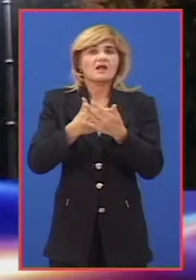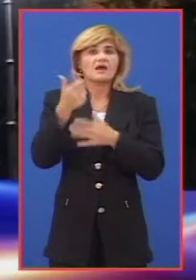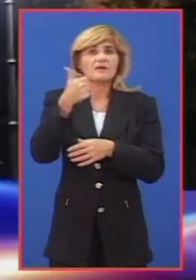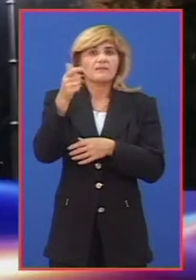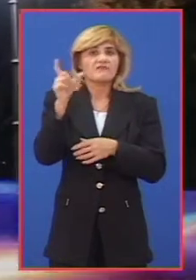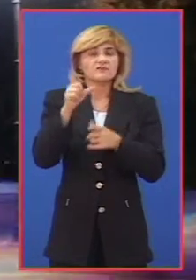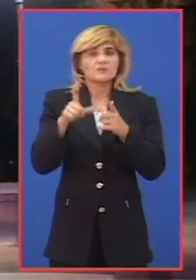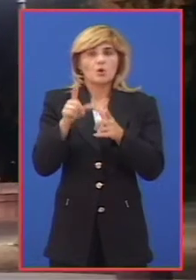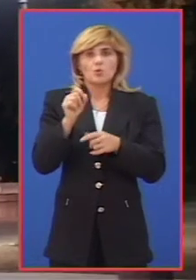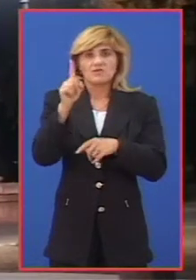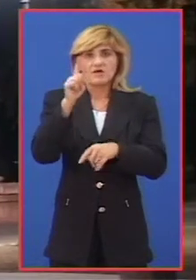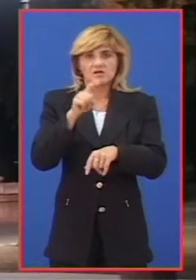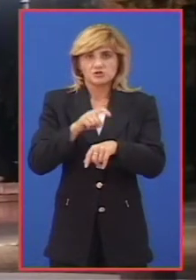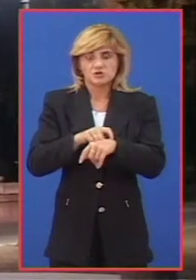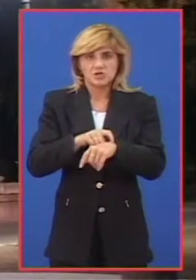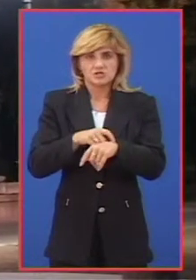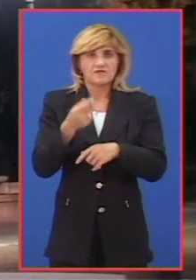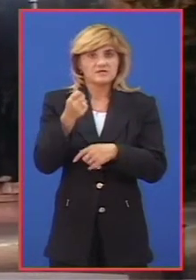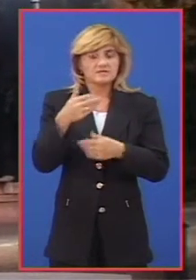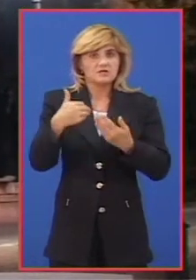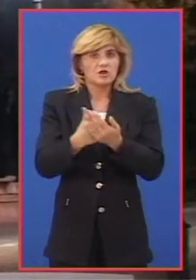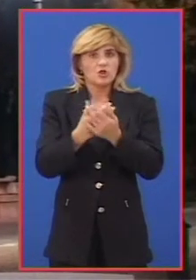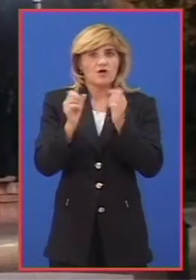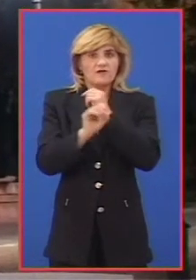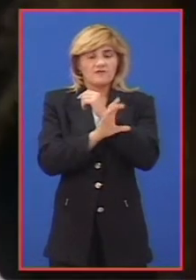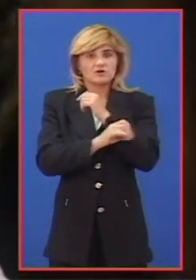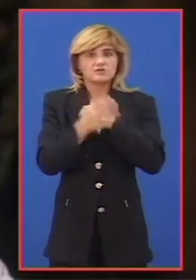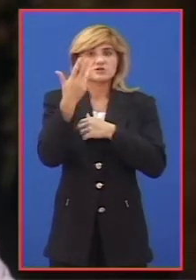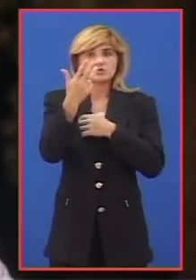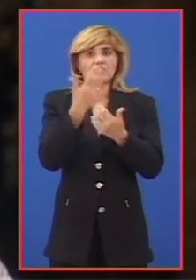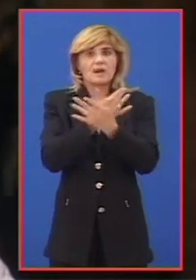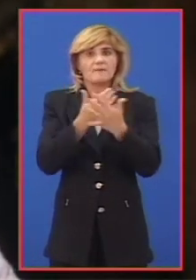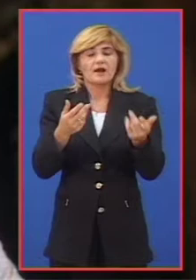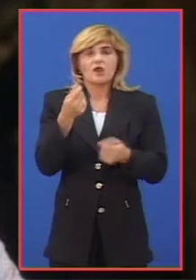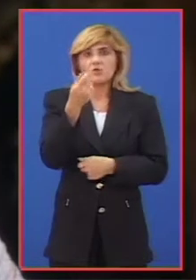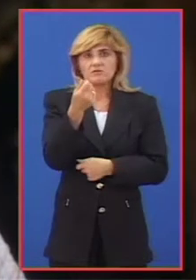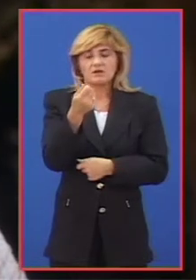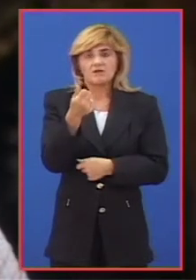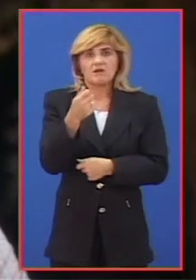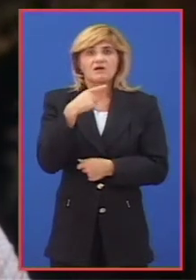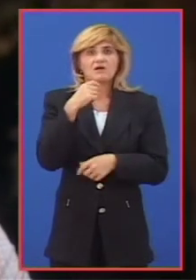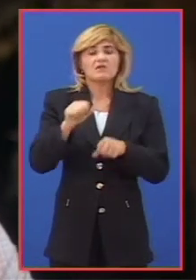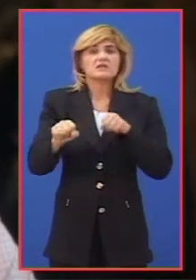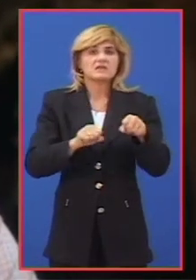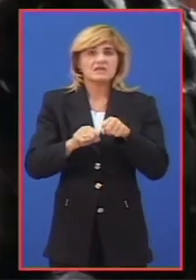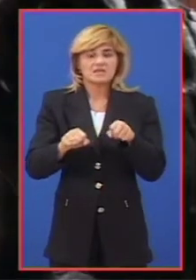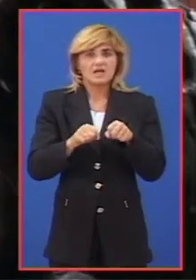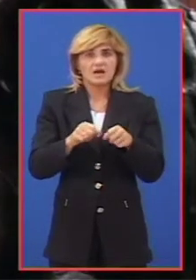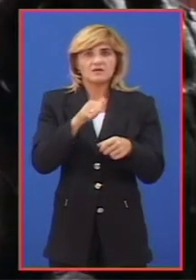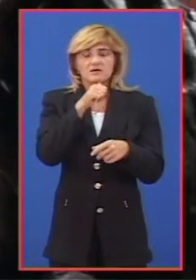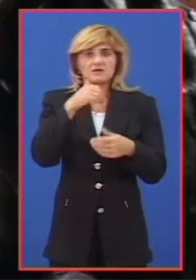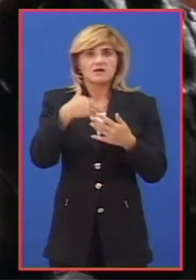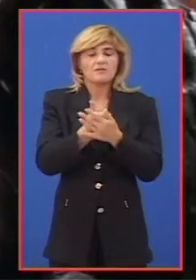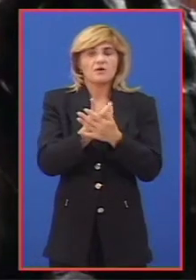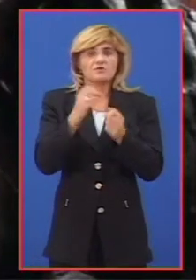septembra u 12.00. Cena novog osvjetljenja iznosi 4 miliona dinara. Direkcija u ovom poslu je postavila